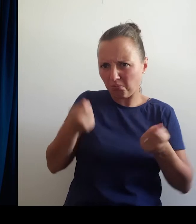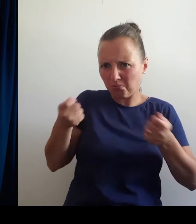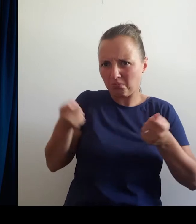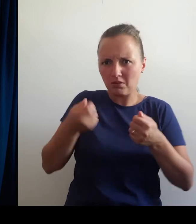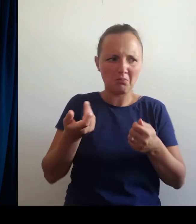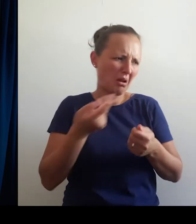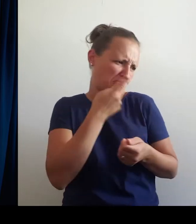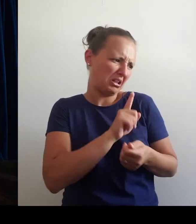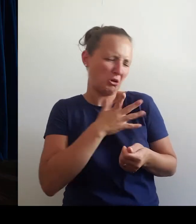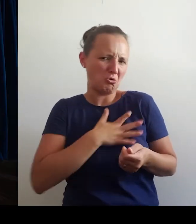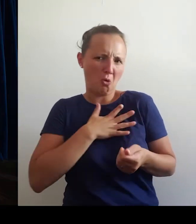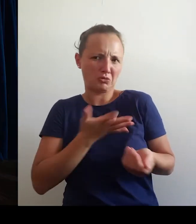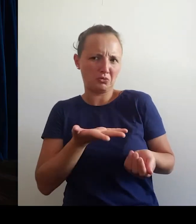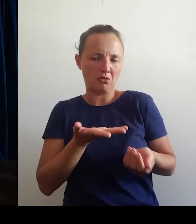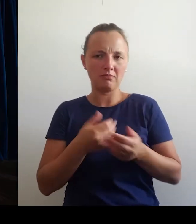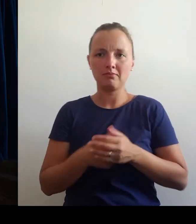po mojem niti gazno.